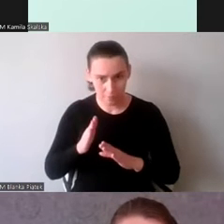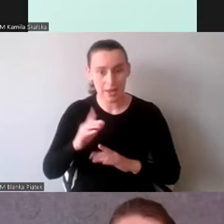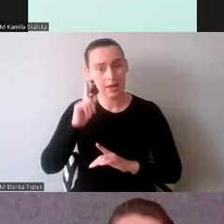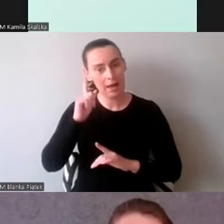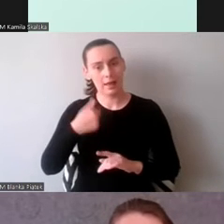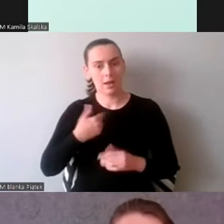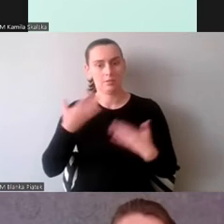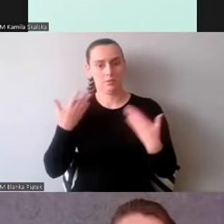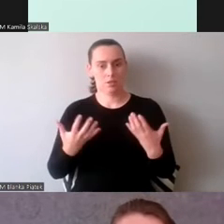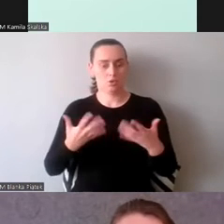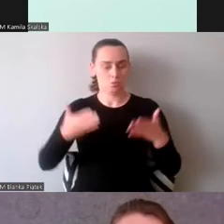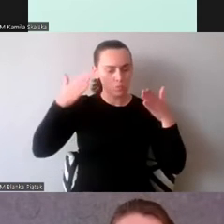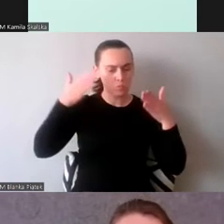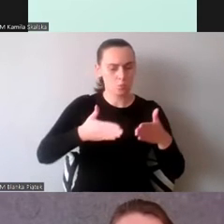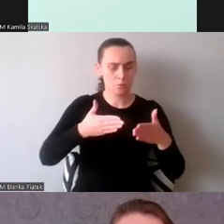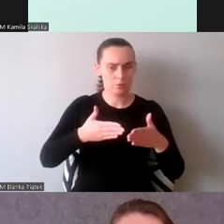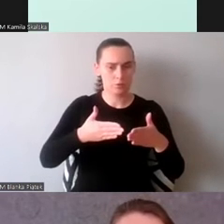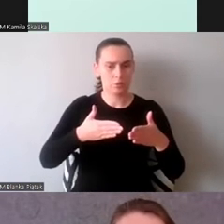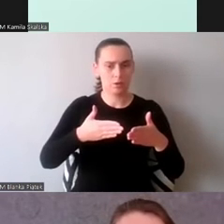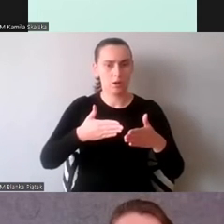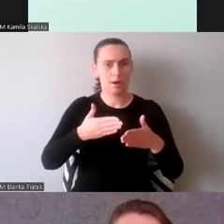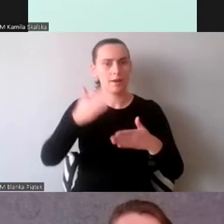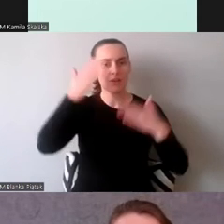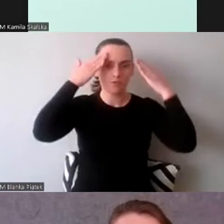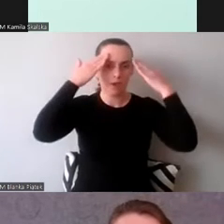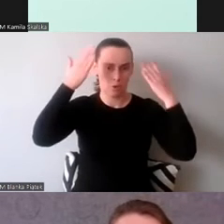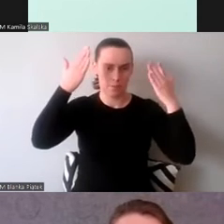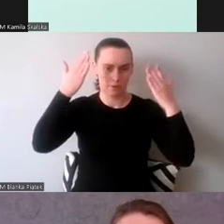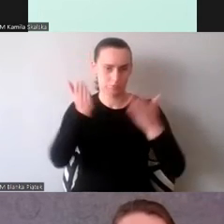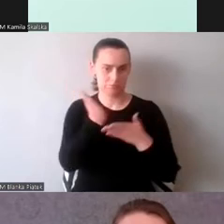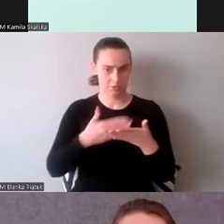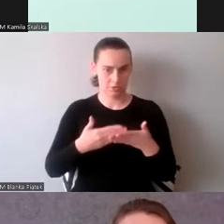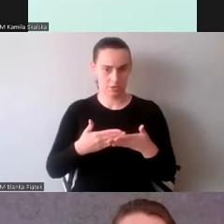tych świadomych częściach, szczególnie kiedy myślimy o tłumaczeniu.